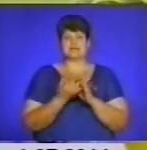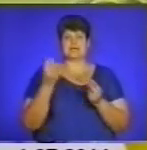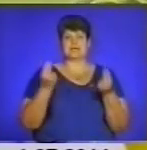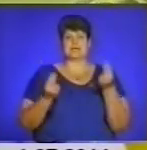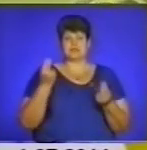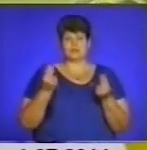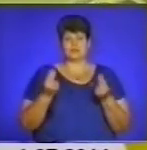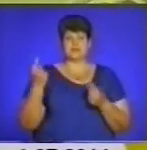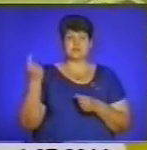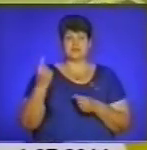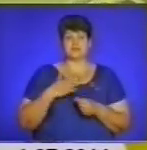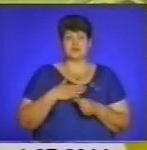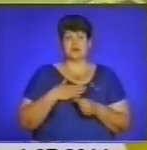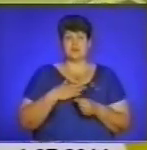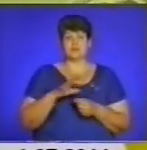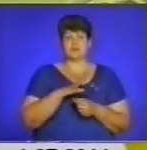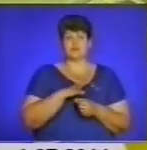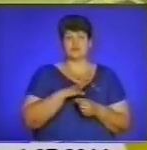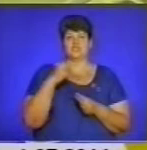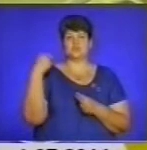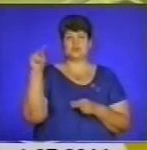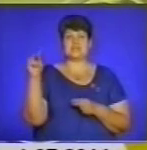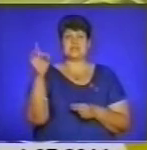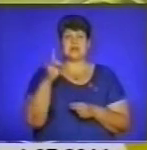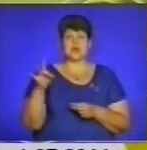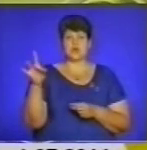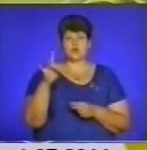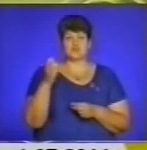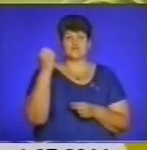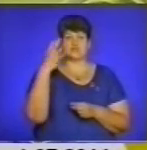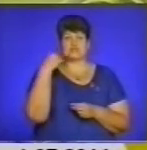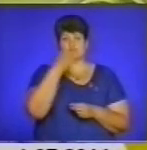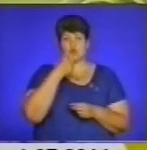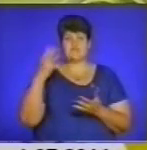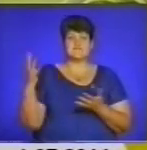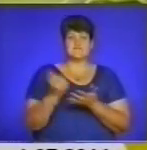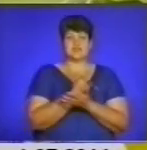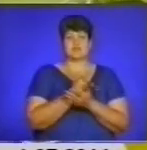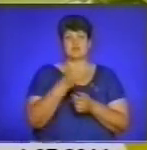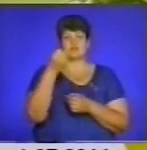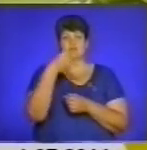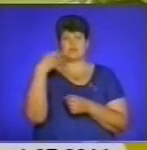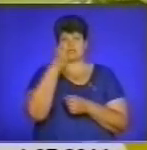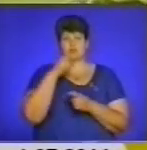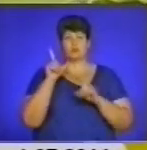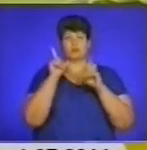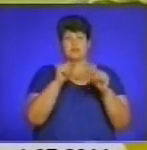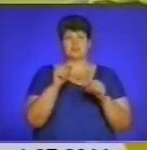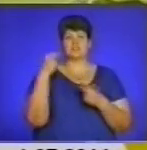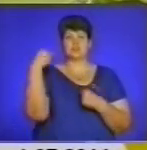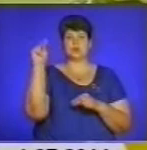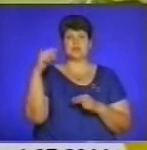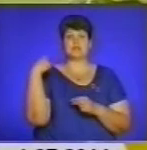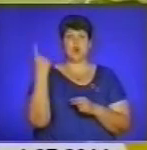Перший я побував на чемпіонаті району, 14 років виграв, потім 15 років поїхав на чемпіонат області,